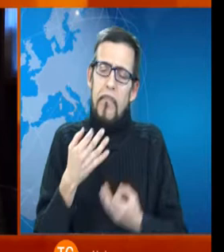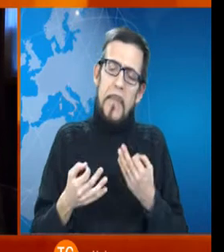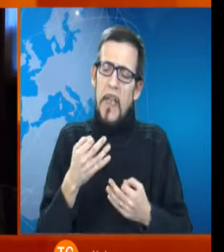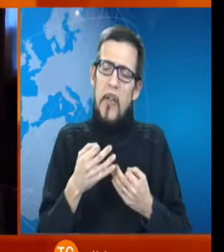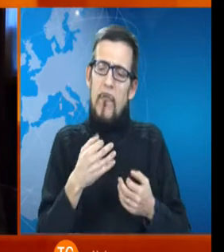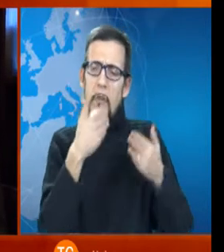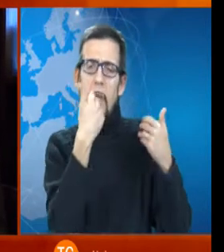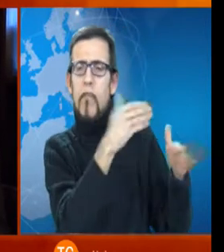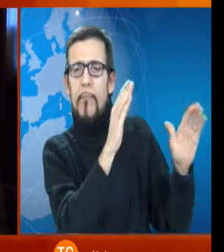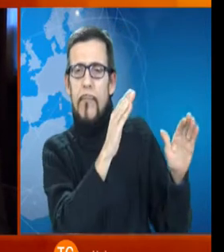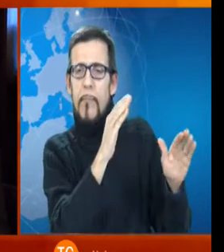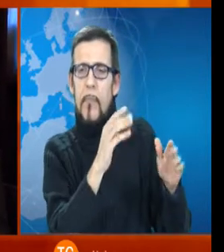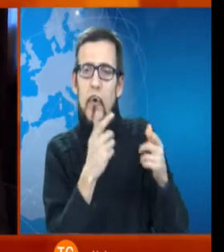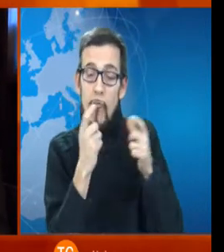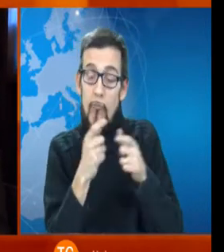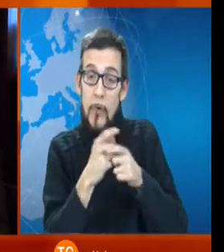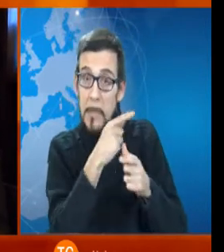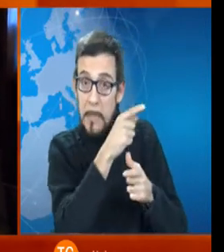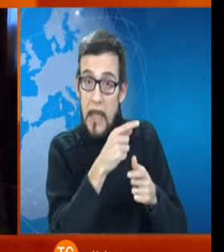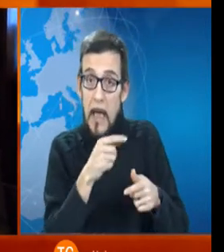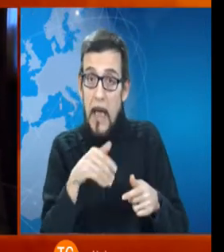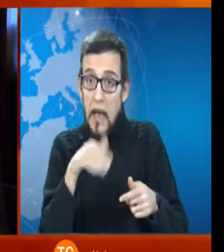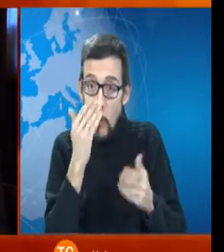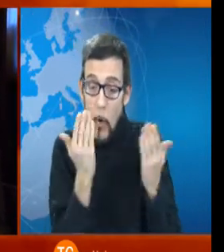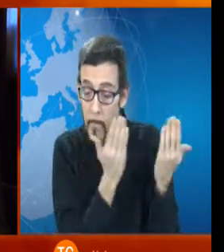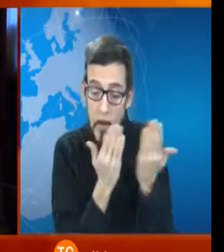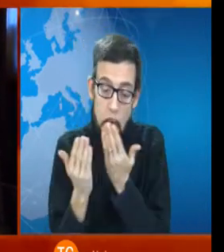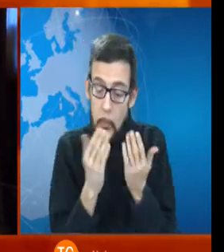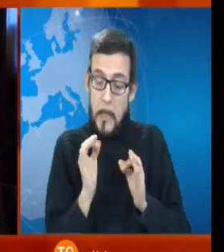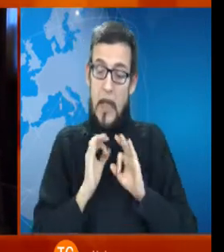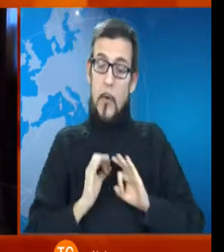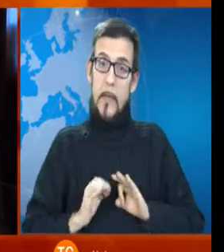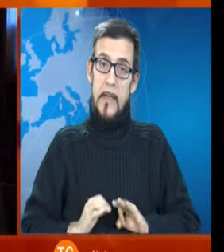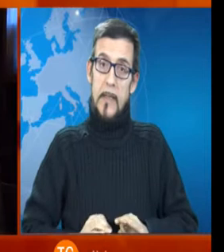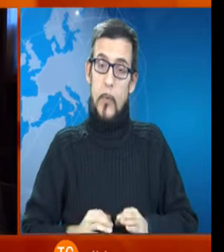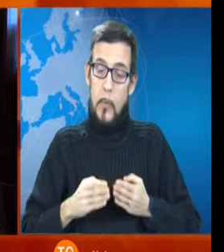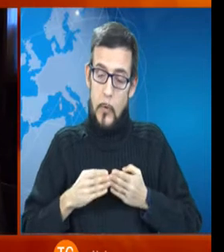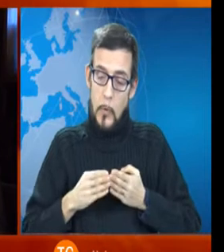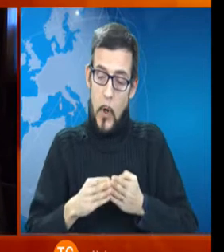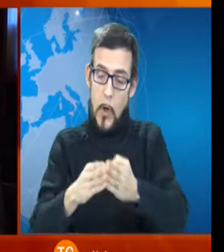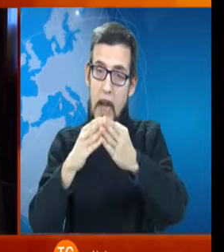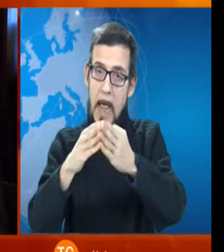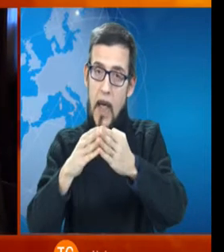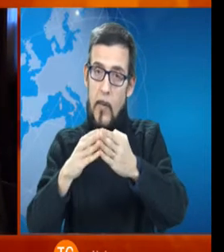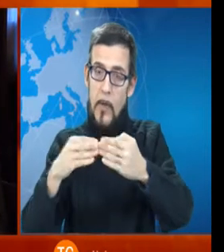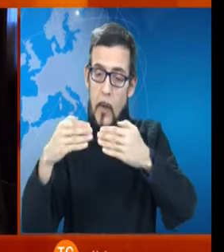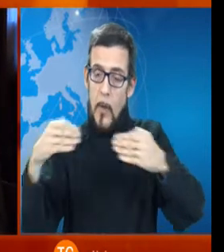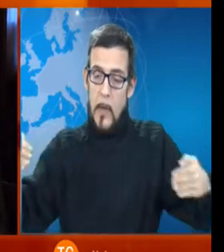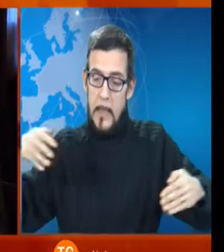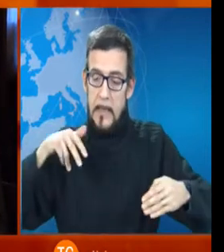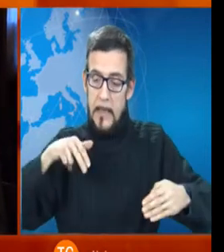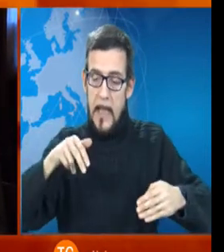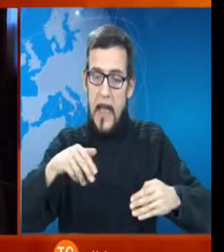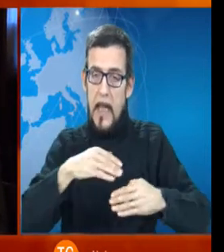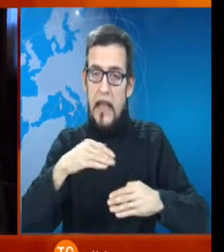dove ha studiato nel Reggio Istituto Nautico, nelle scalette di Sant'Antonio lui decide di